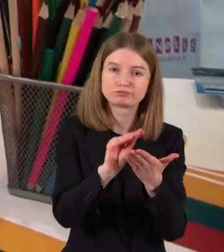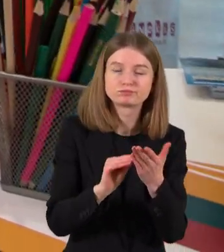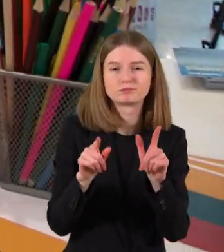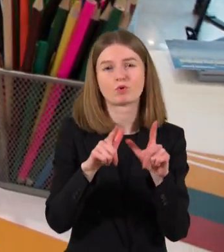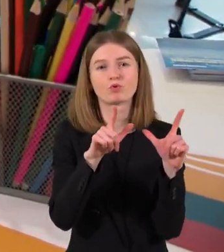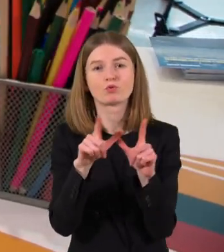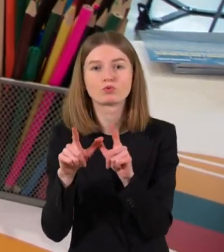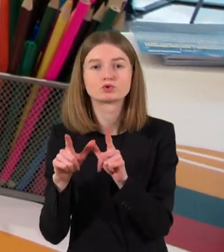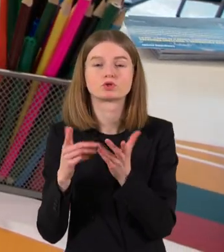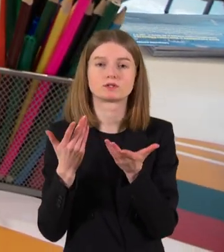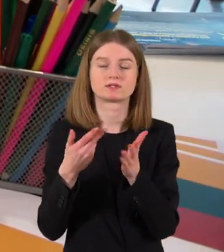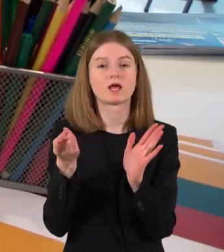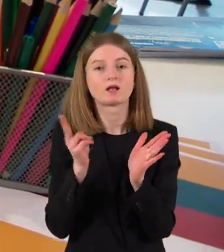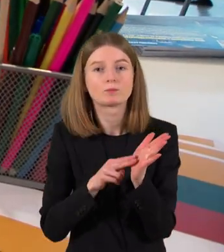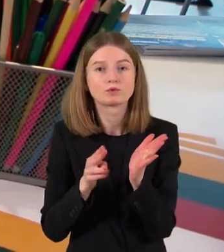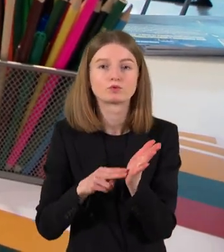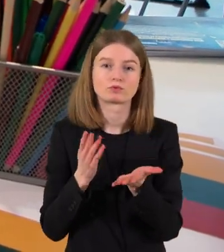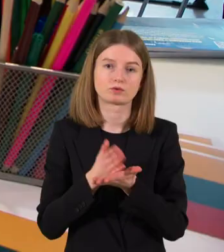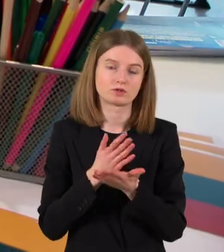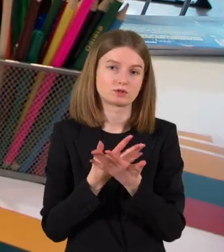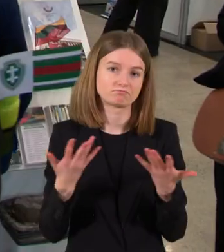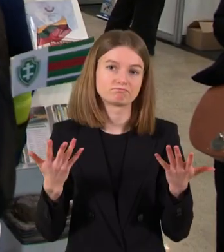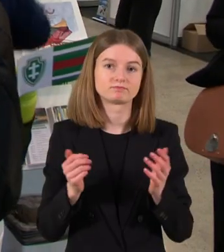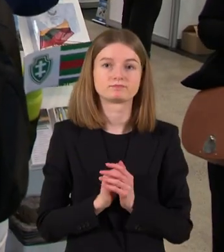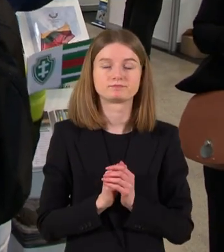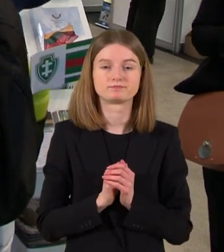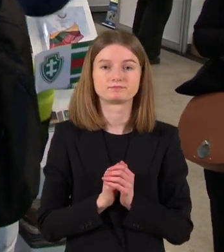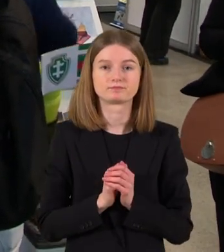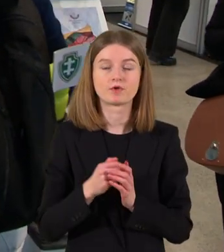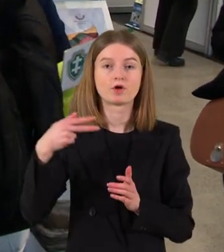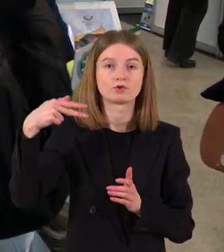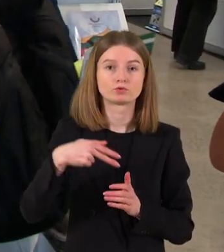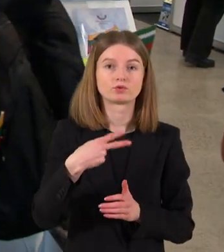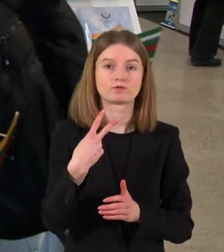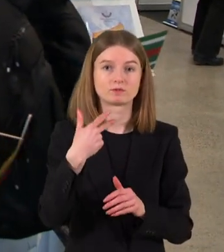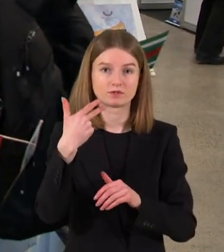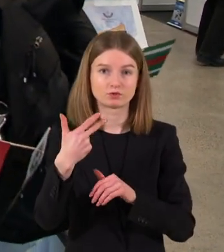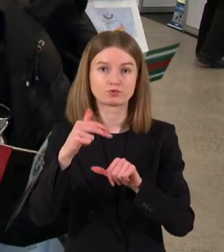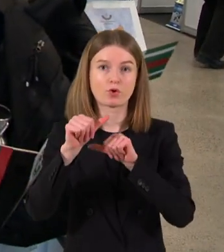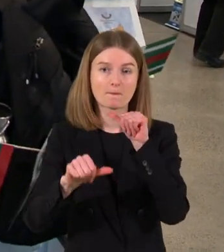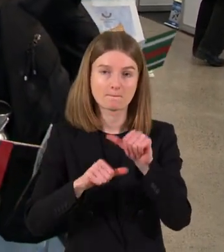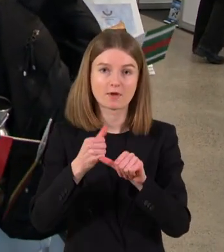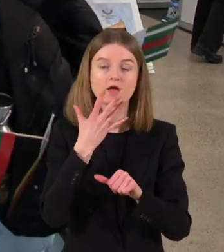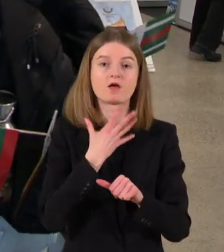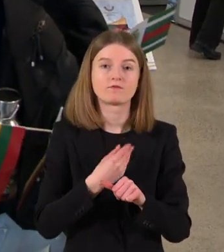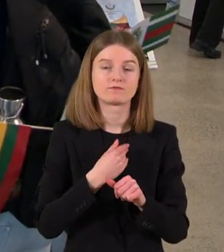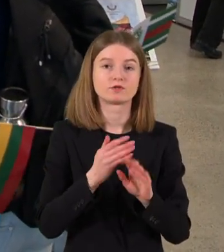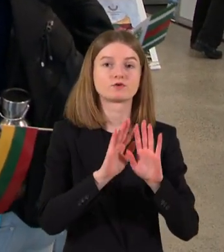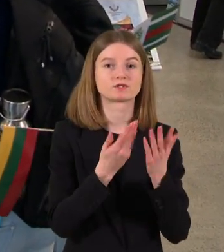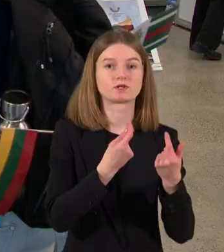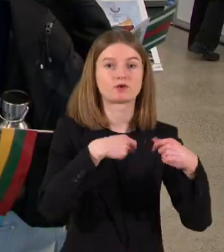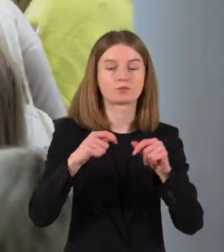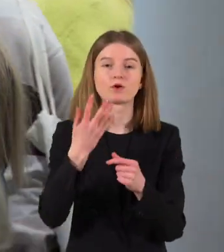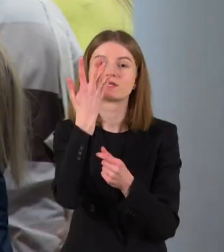užduotėlių, turi lipdukų visokiausių. 2023 metų Vilniaus knygų mūgė spalvinga,